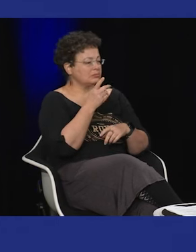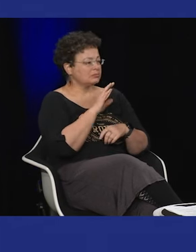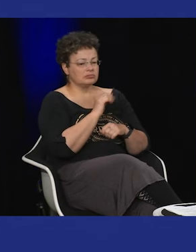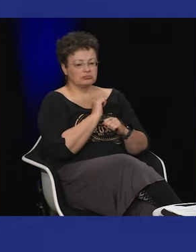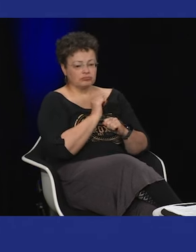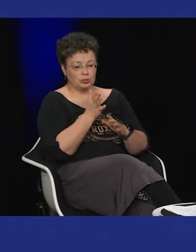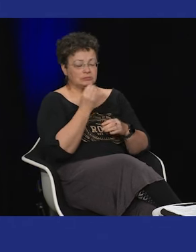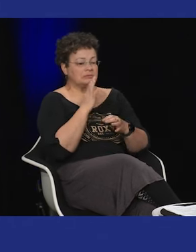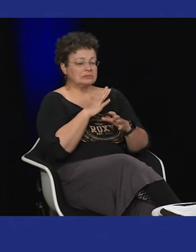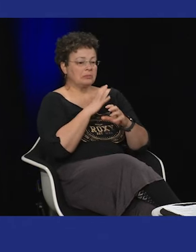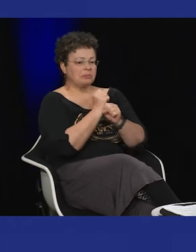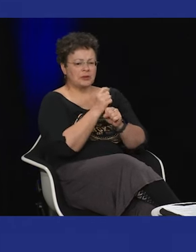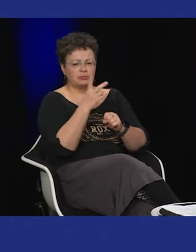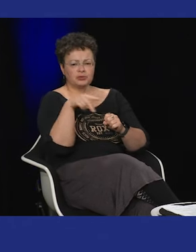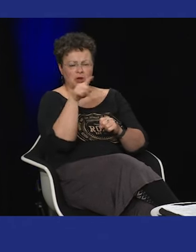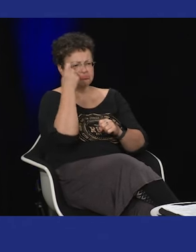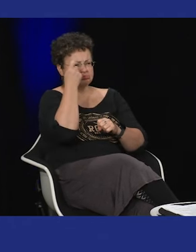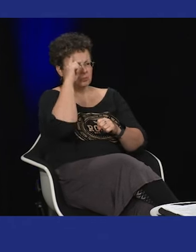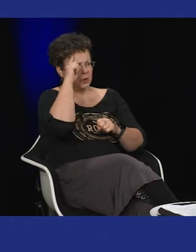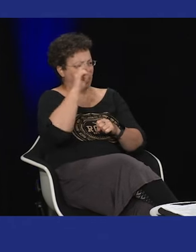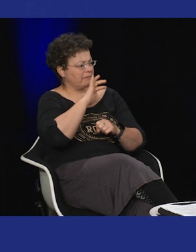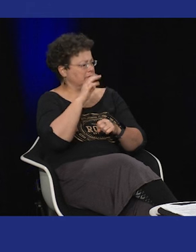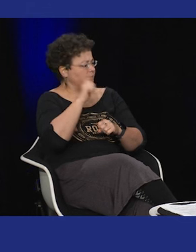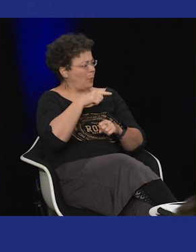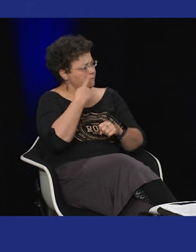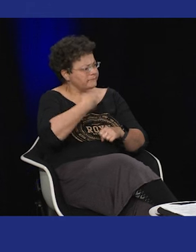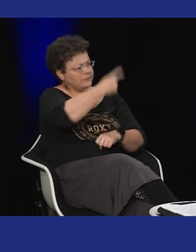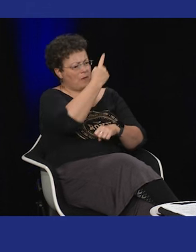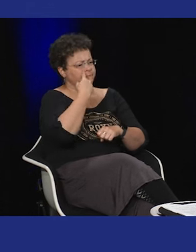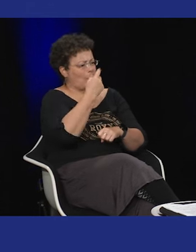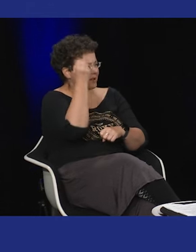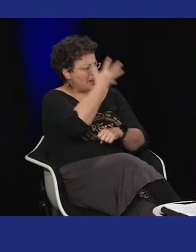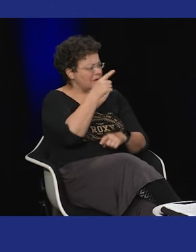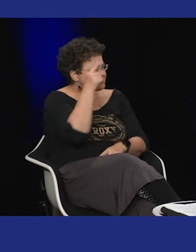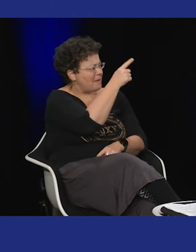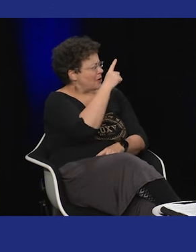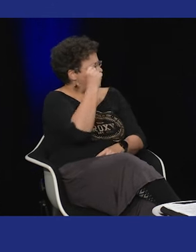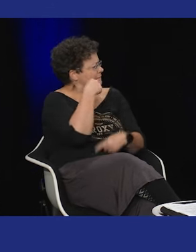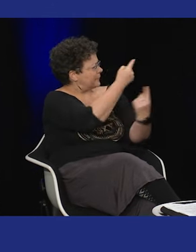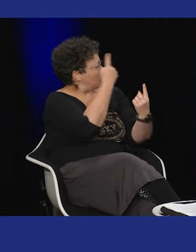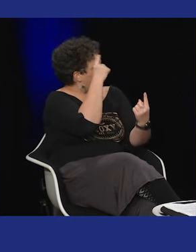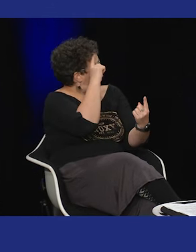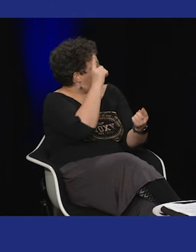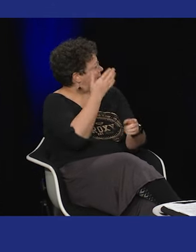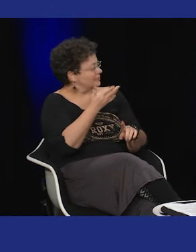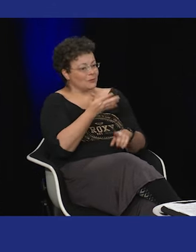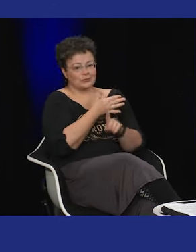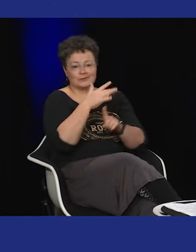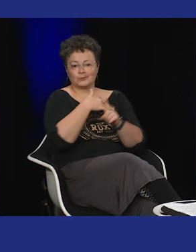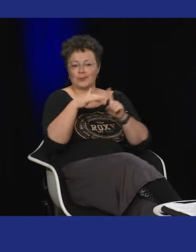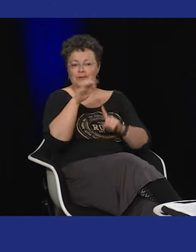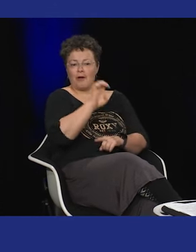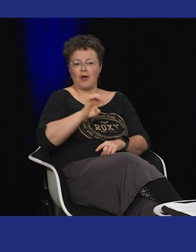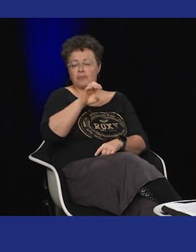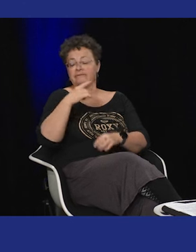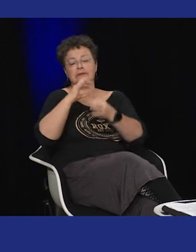Alors je vais essayer de résumer mais peut-être certains peuvent se demander pourquoi on proposait d'aller voir aux Etats-Unis